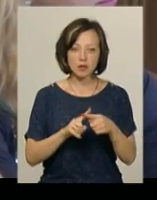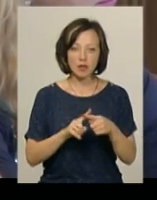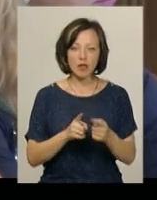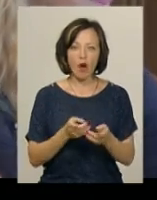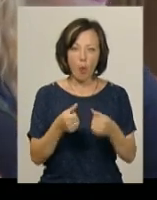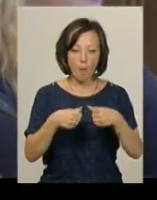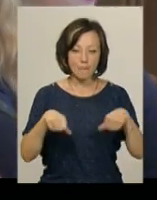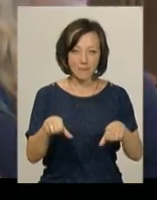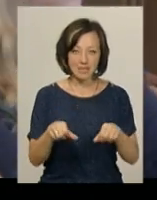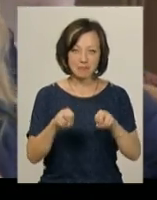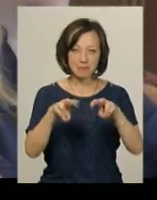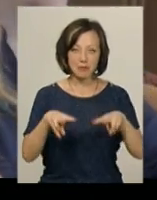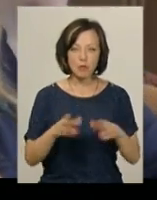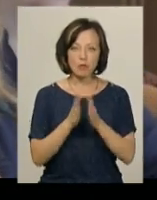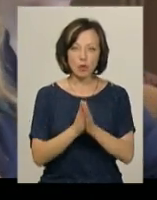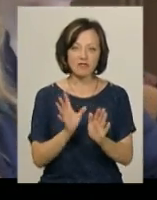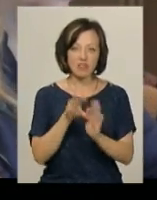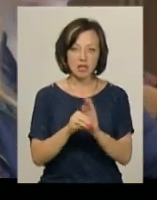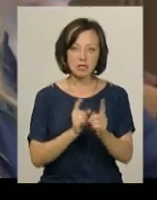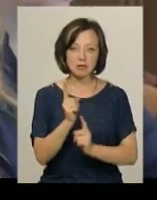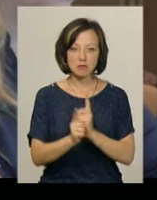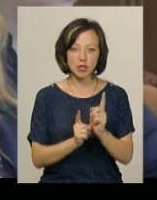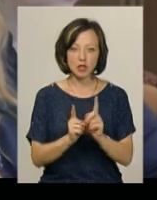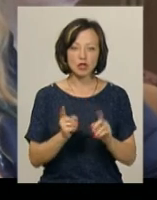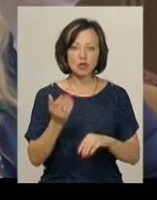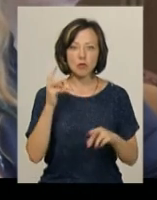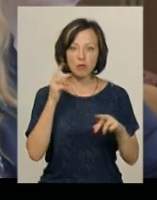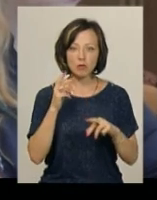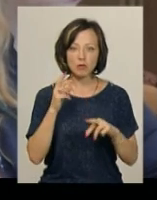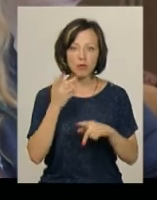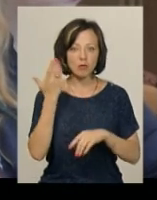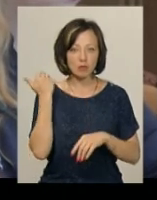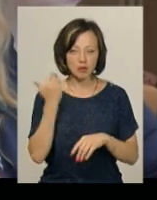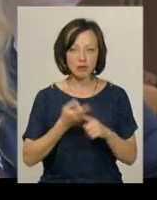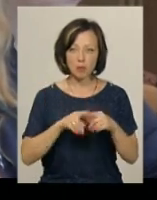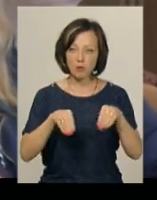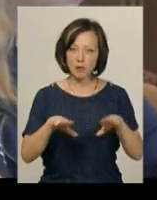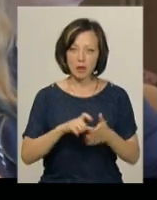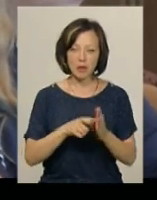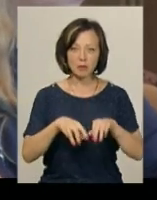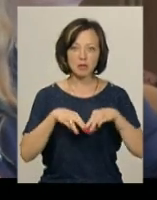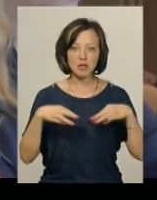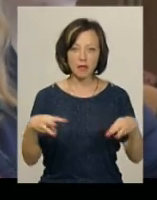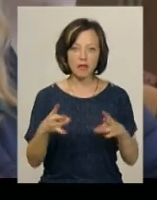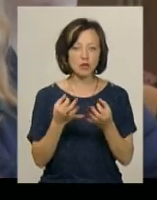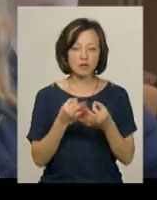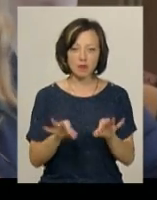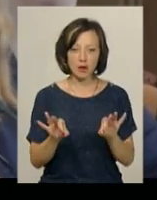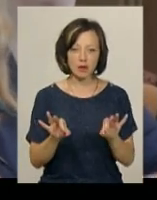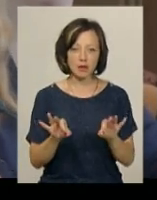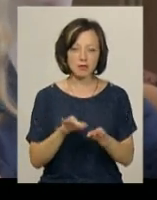профільній комісії, просимо внести зміни із частковим утриманням. Зараз те, що постанова на бюджету міністрів не дозволяє